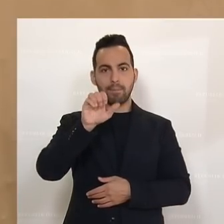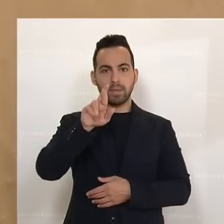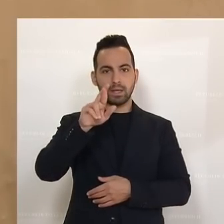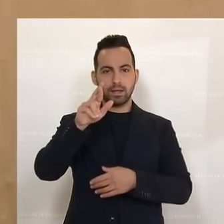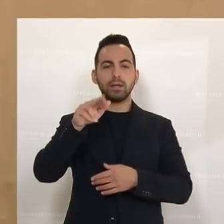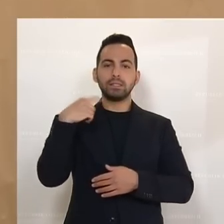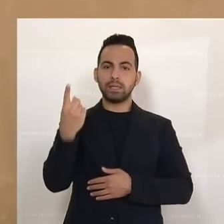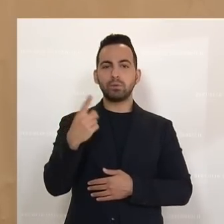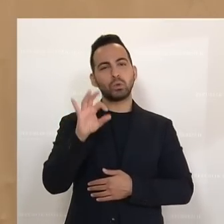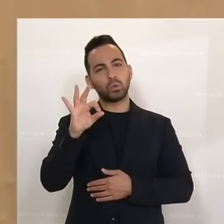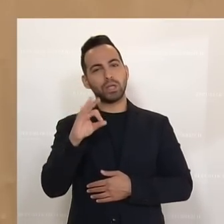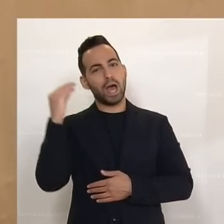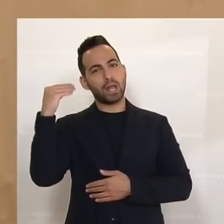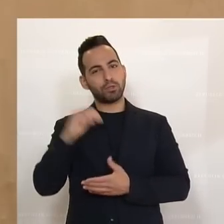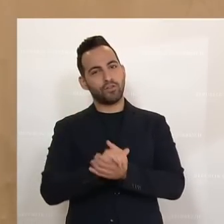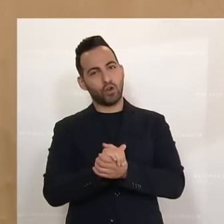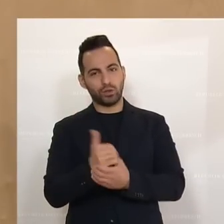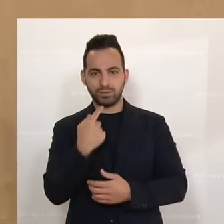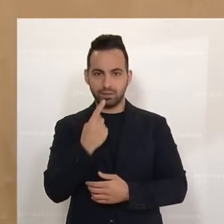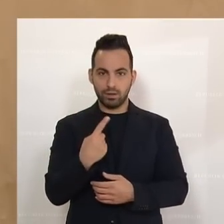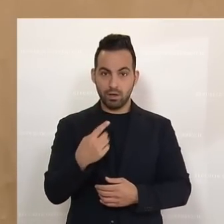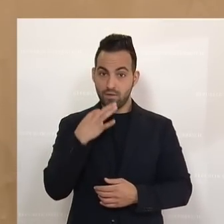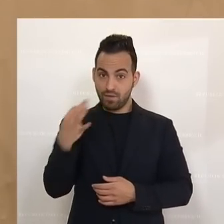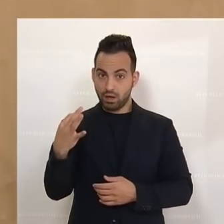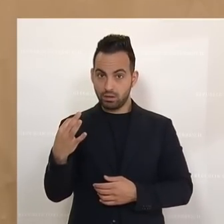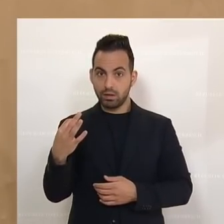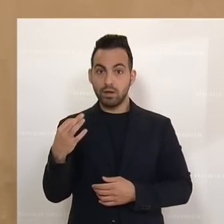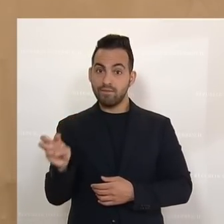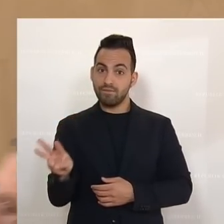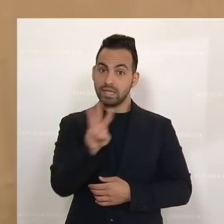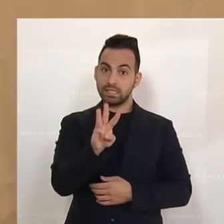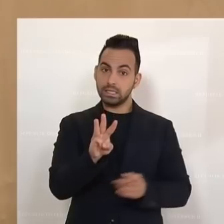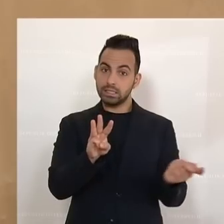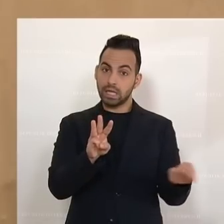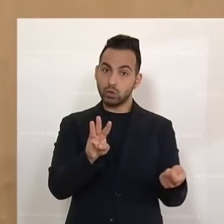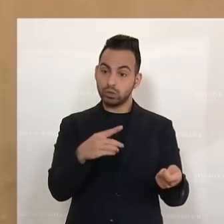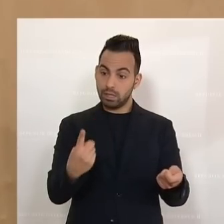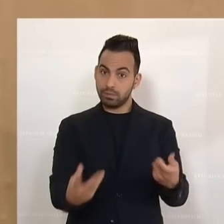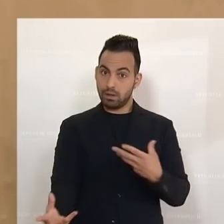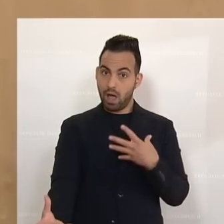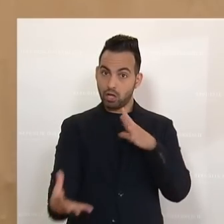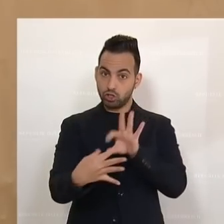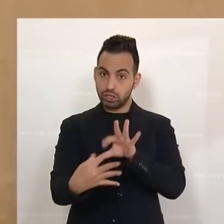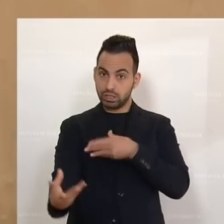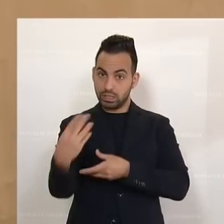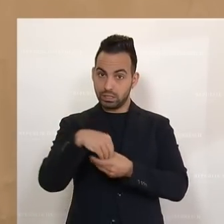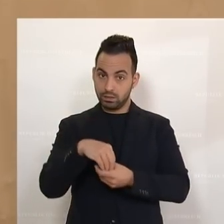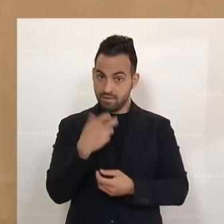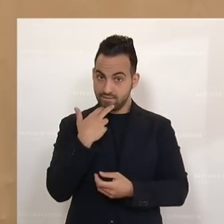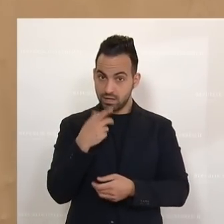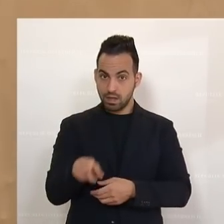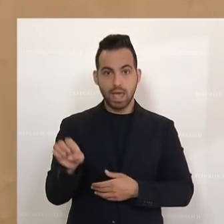arabischer Freund, wie Sie ihn jetzt bezeichnen, auf die Frage, ob er sich nicht den westlichen Sanktionen anschließen möchte mit seinem